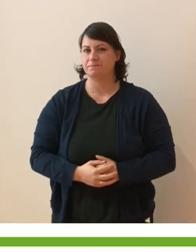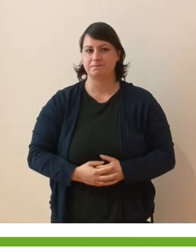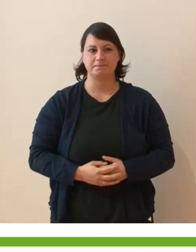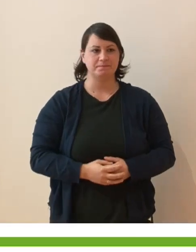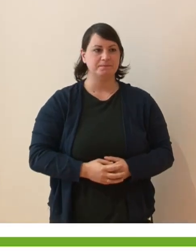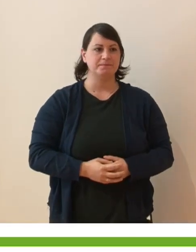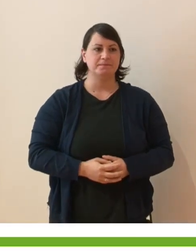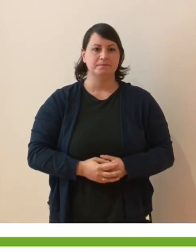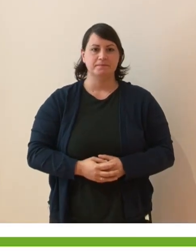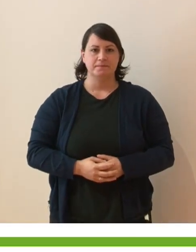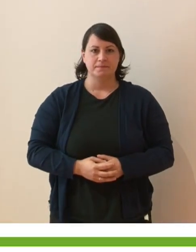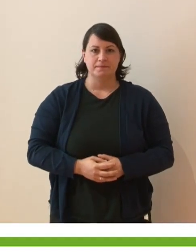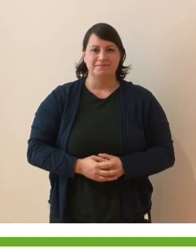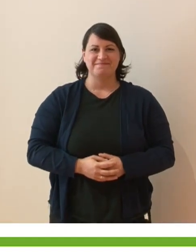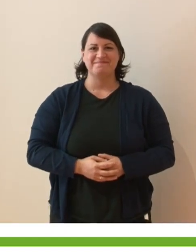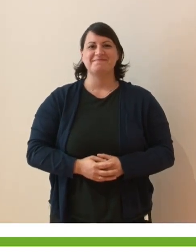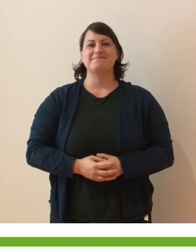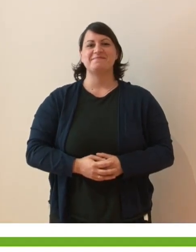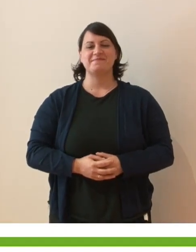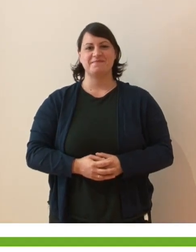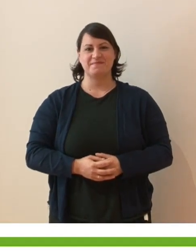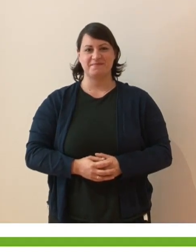Grazie. Grazie.